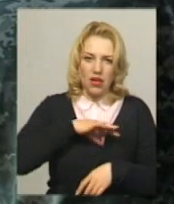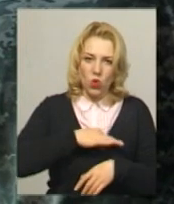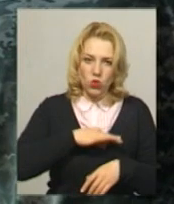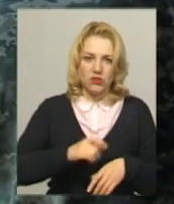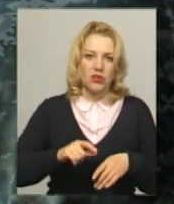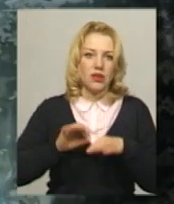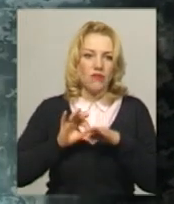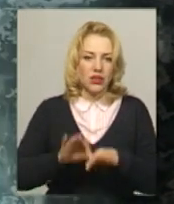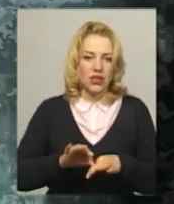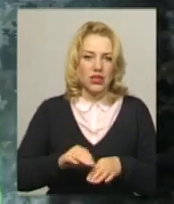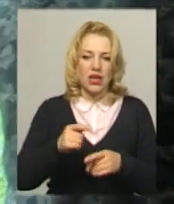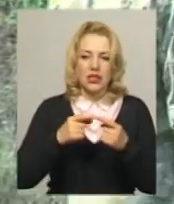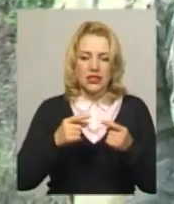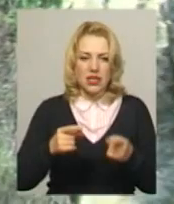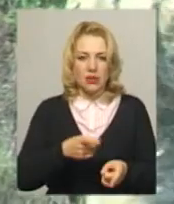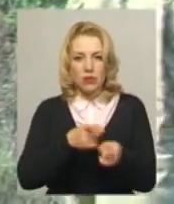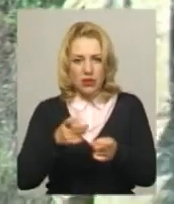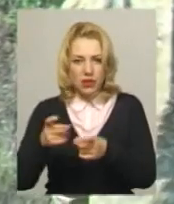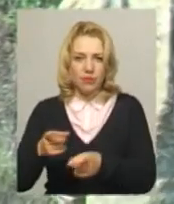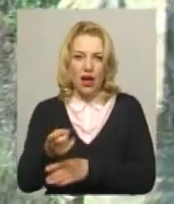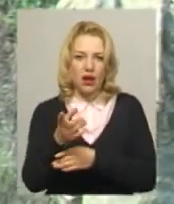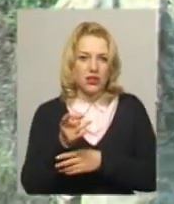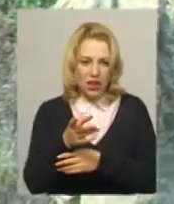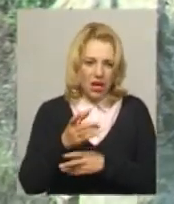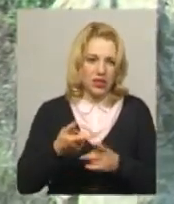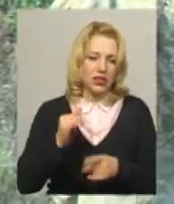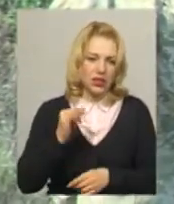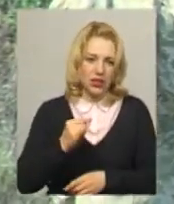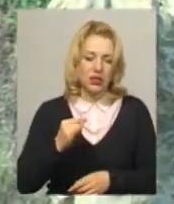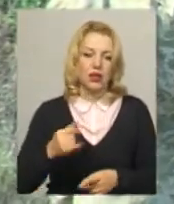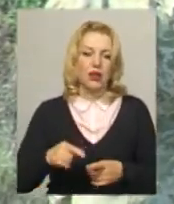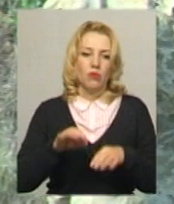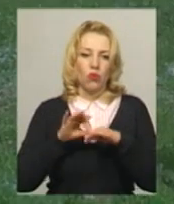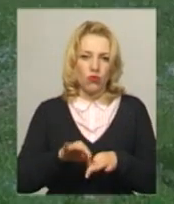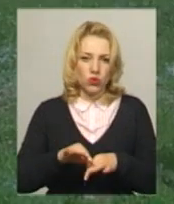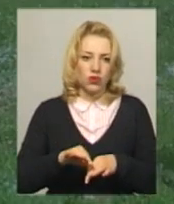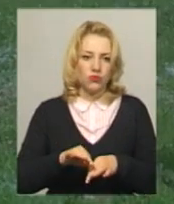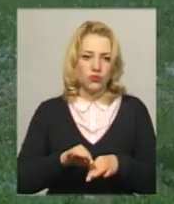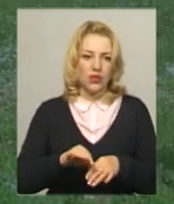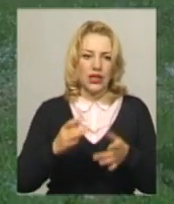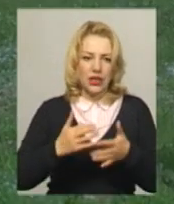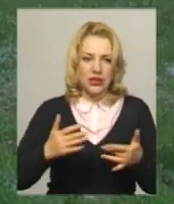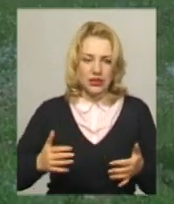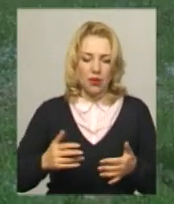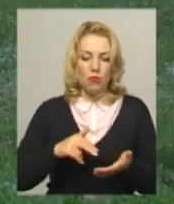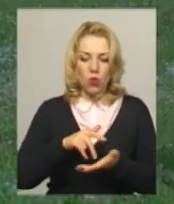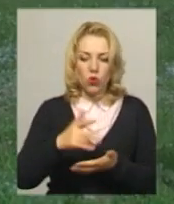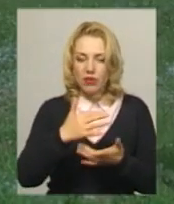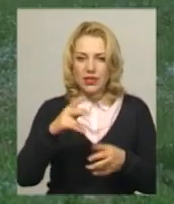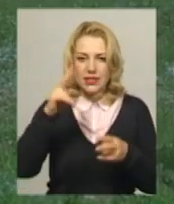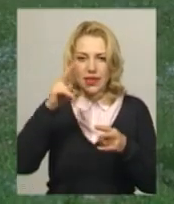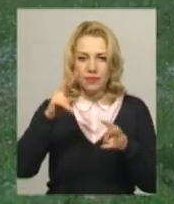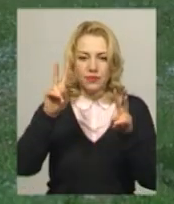засоби ведення вогню, артилерії. Також проходив різні тести,